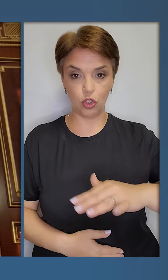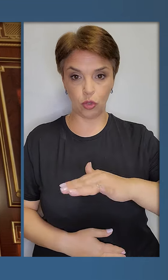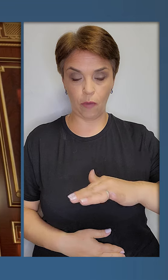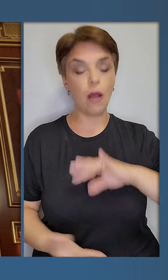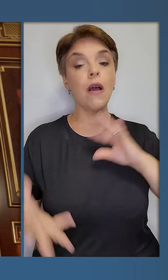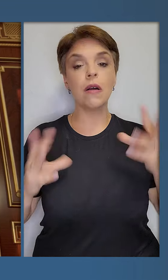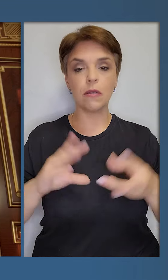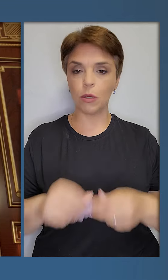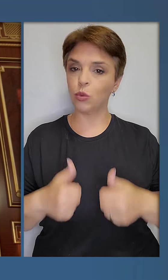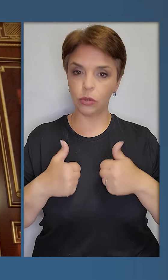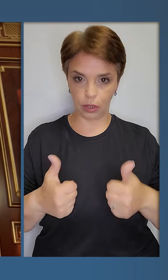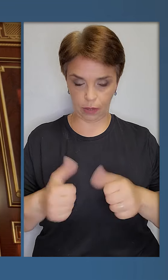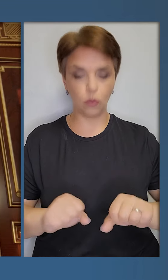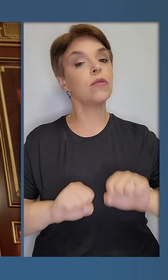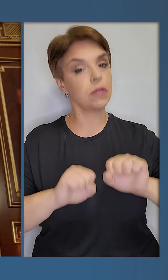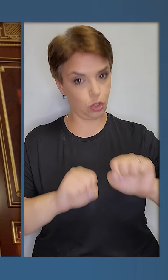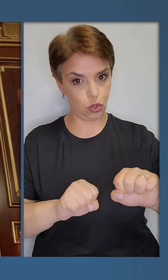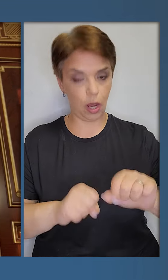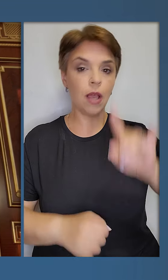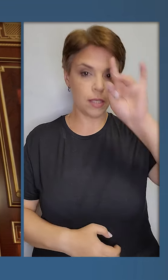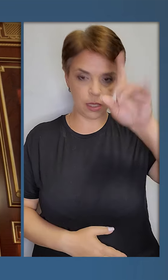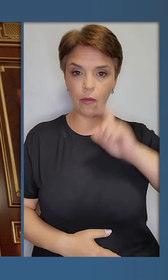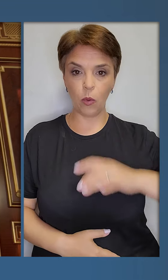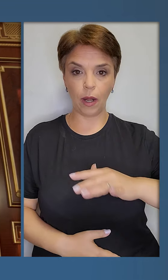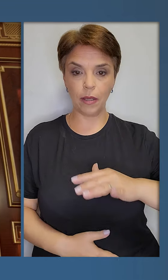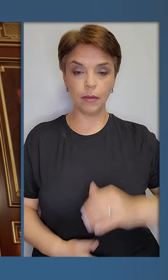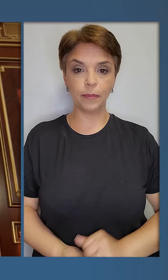нашу державу. Результативно захищає. Слава Україні!